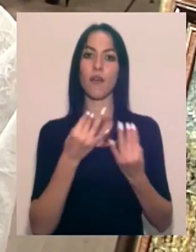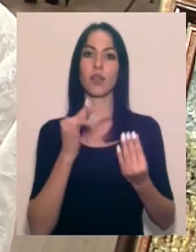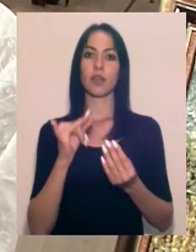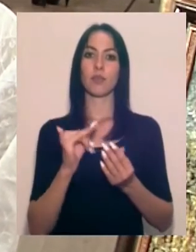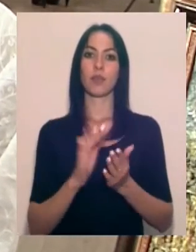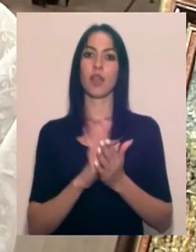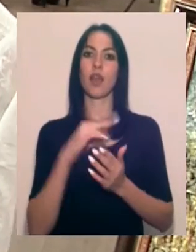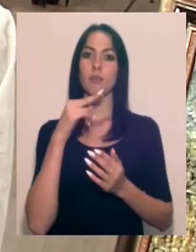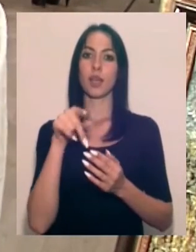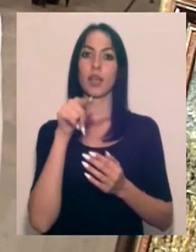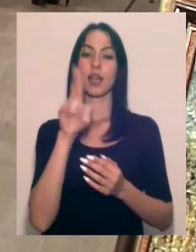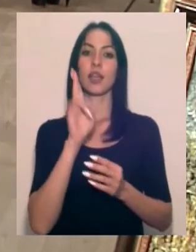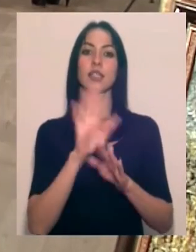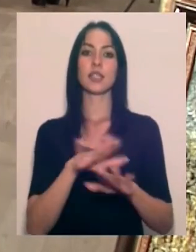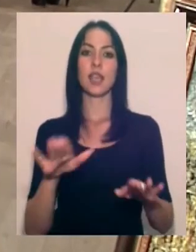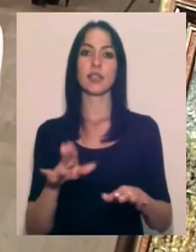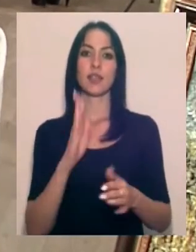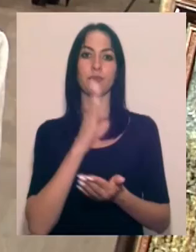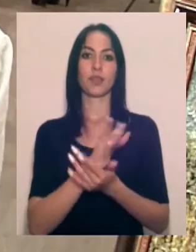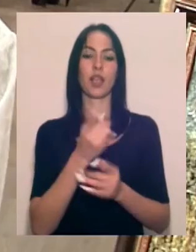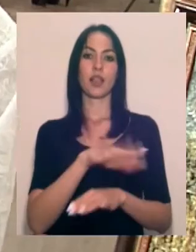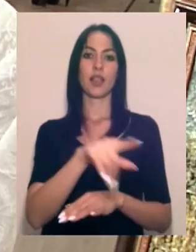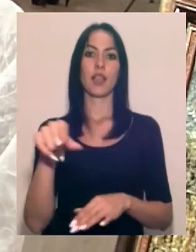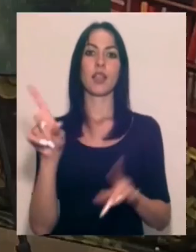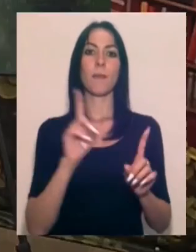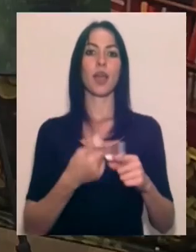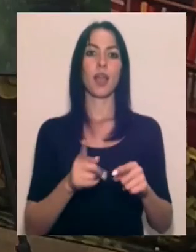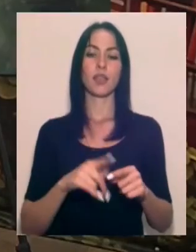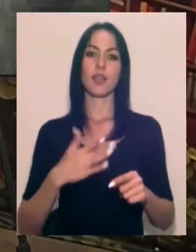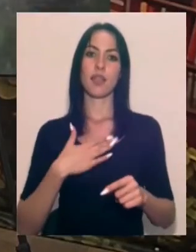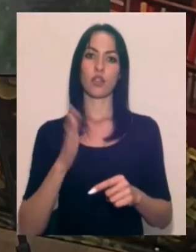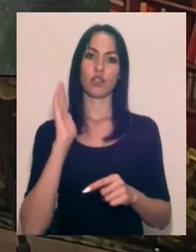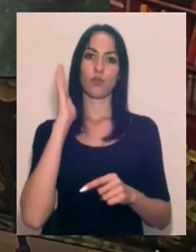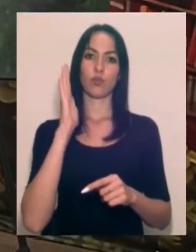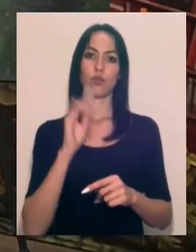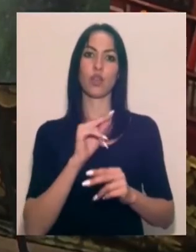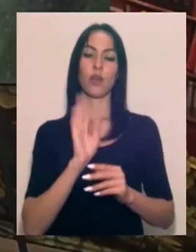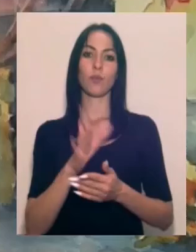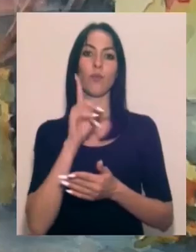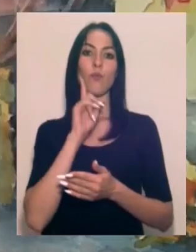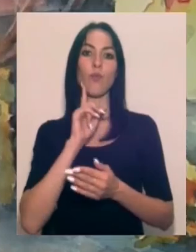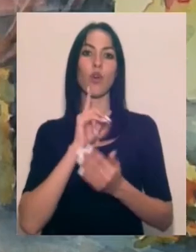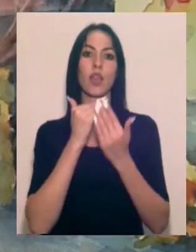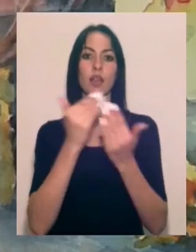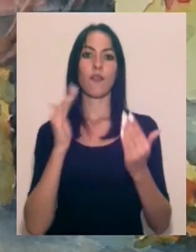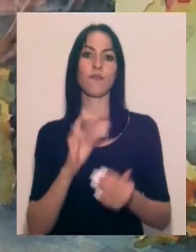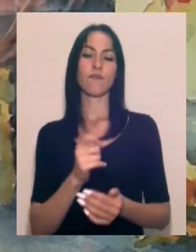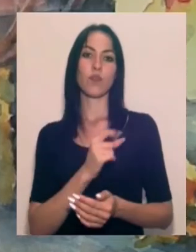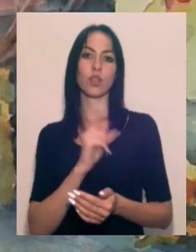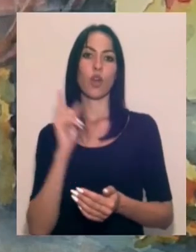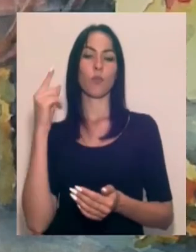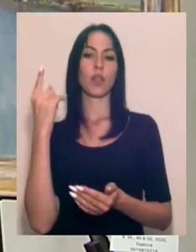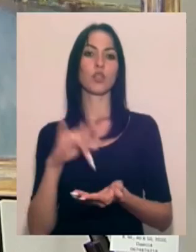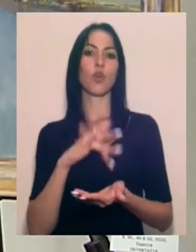сьогодні именно к дітям, к цільовій аудиторії дітей, тому що це наше будущее. Триватиме показ експозиції в Одеському обласному центрі